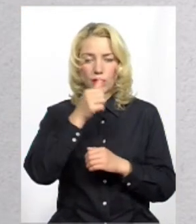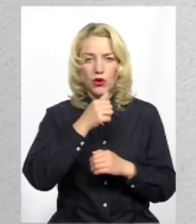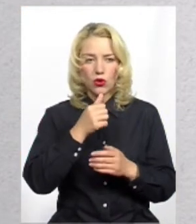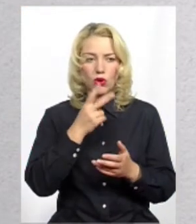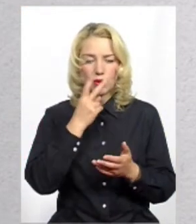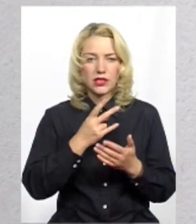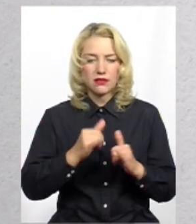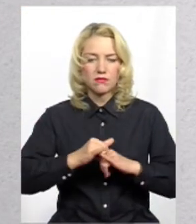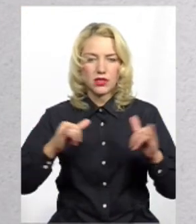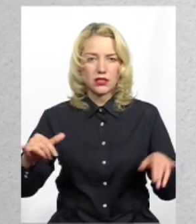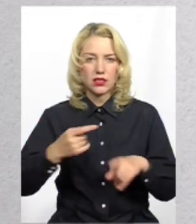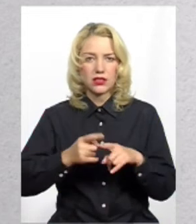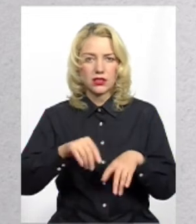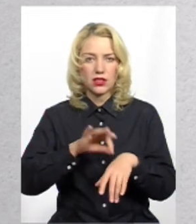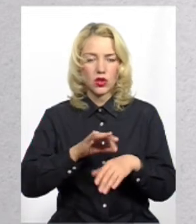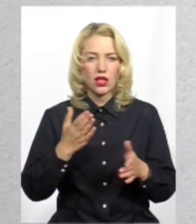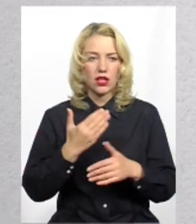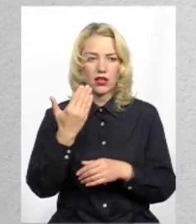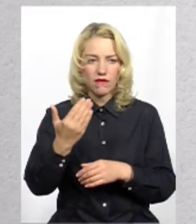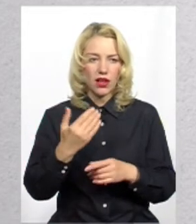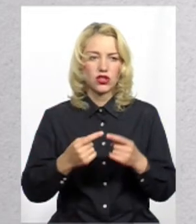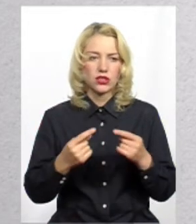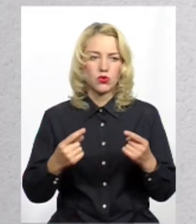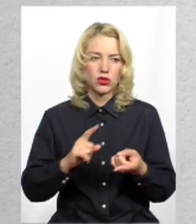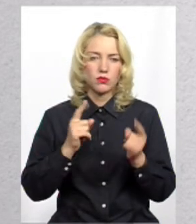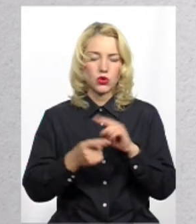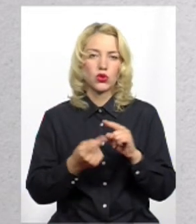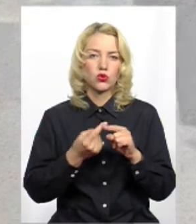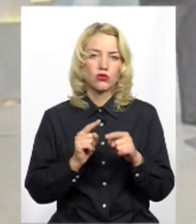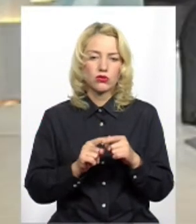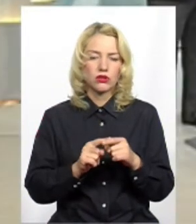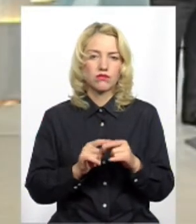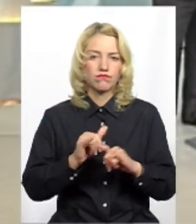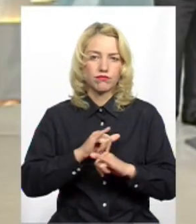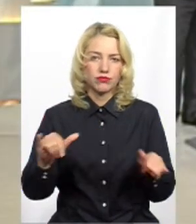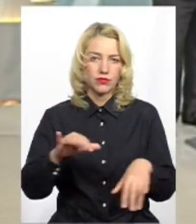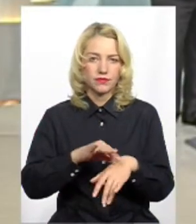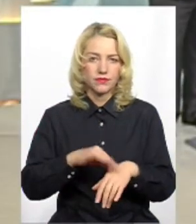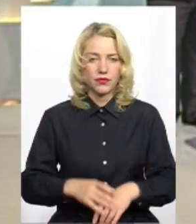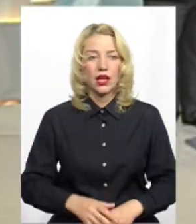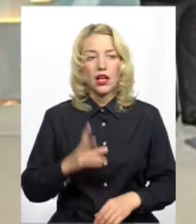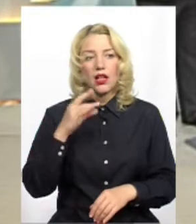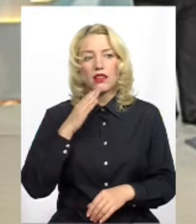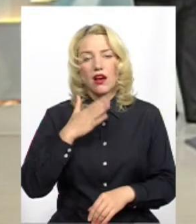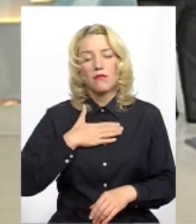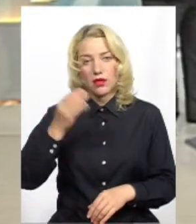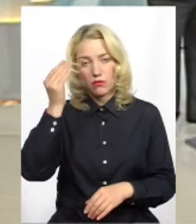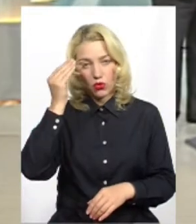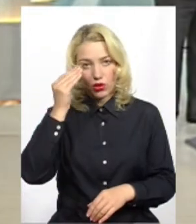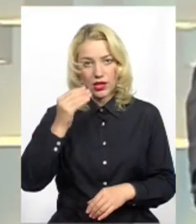тенденція до зростання захворюваностю. Які бачите способи змінити таку тенденцію? Півтори хвилини навіть. На мій погляд,